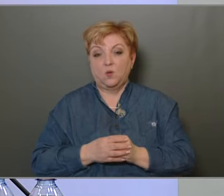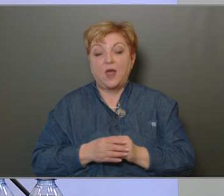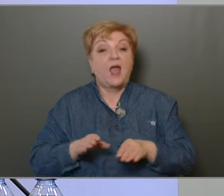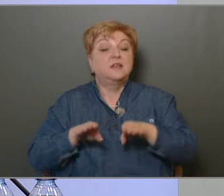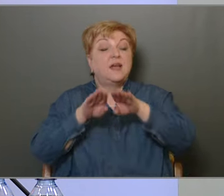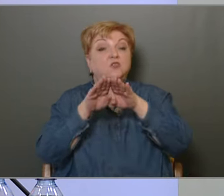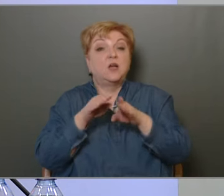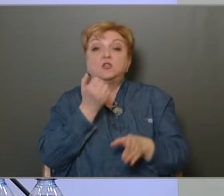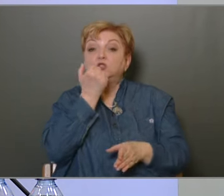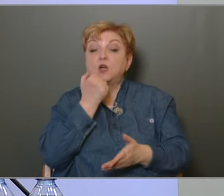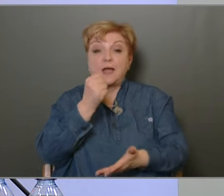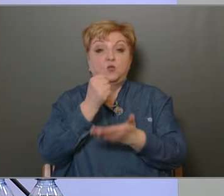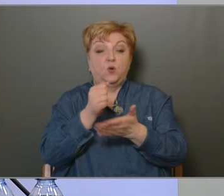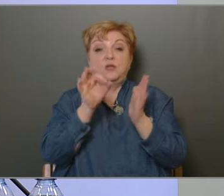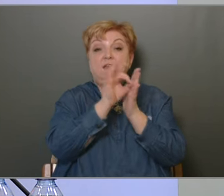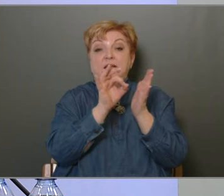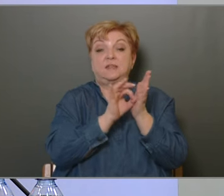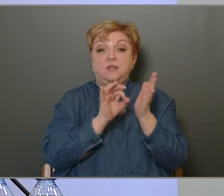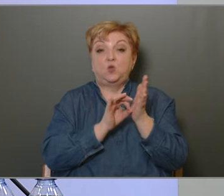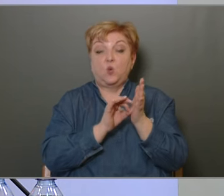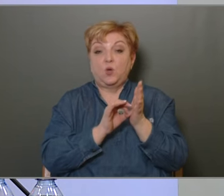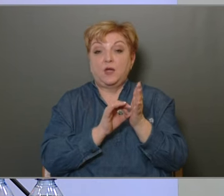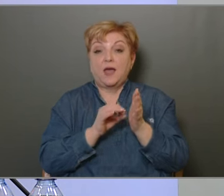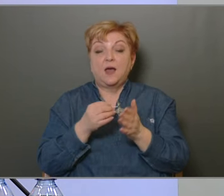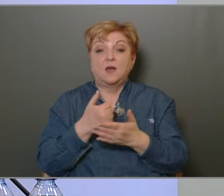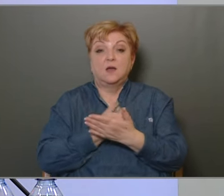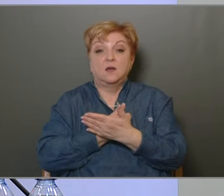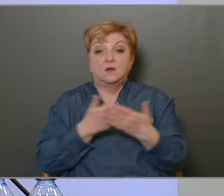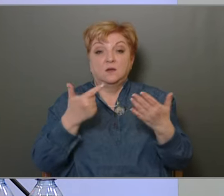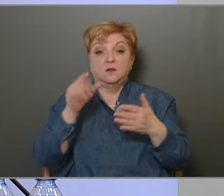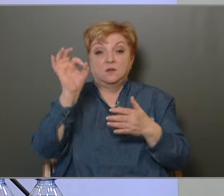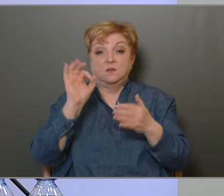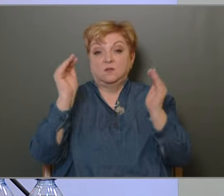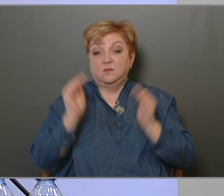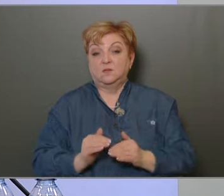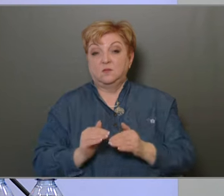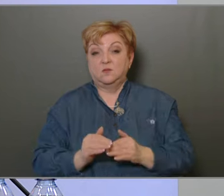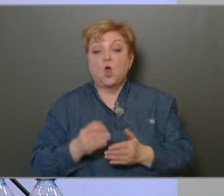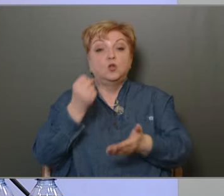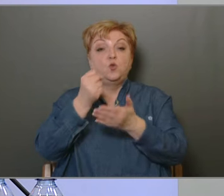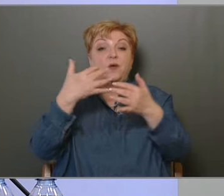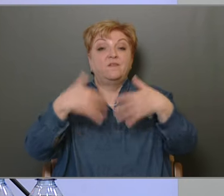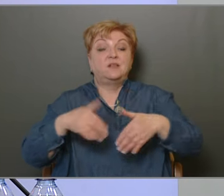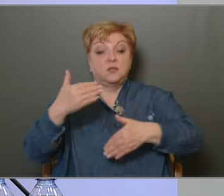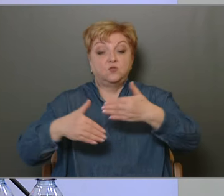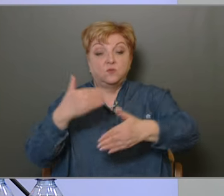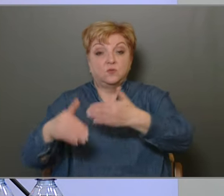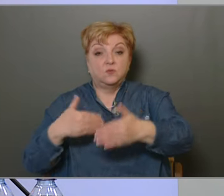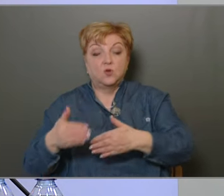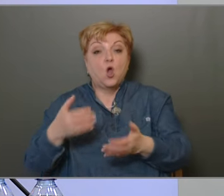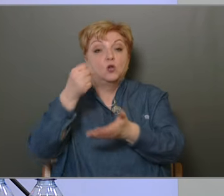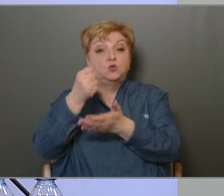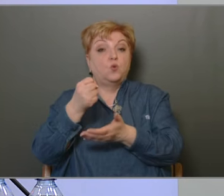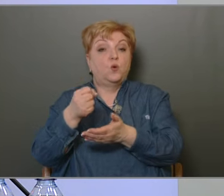társaság saját tőke, a jegyzet tőke 65,28 százalékára csökkent. A tőkevesztés folyamatos, a tőke